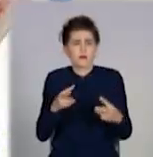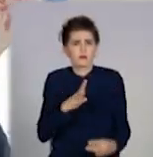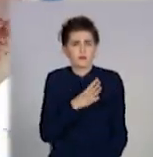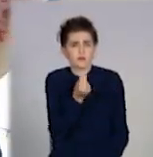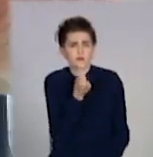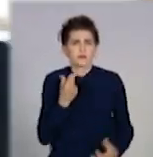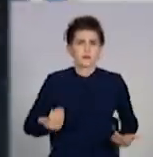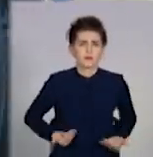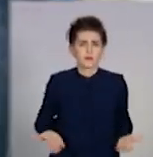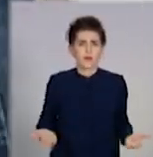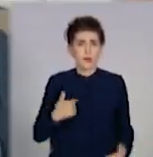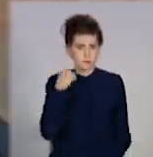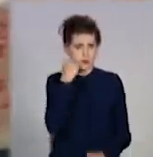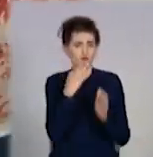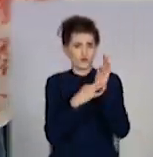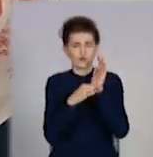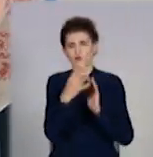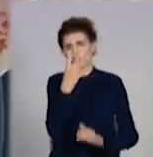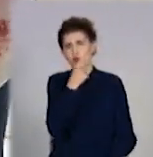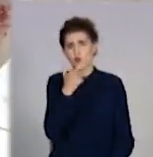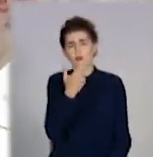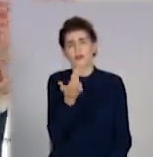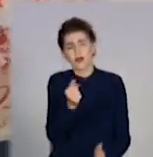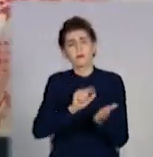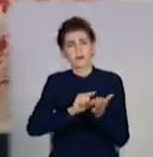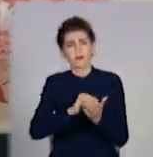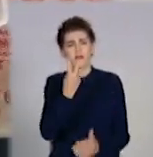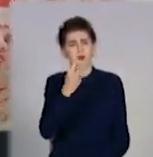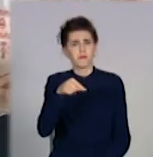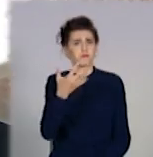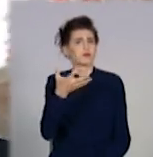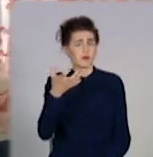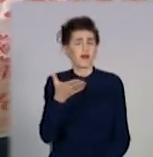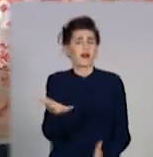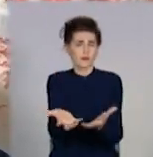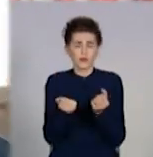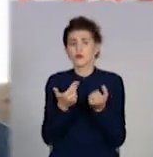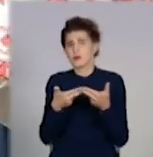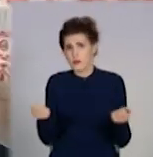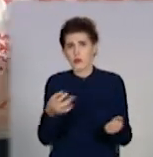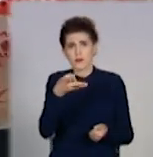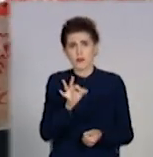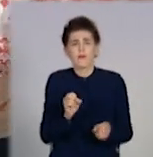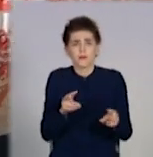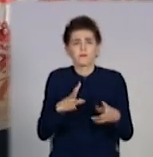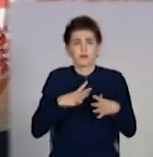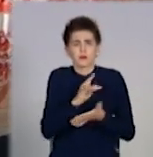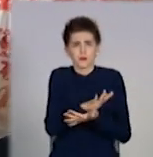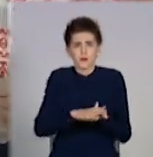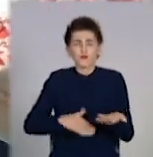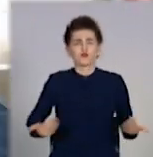Бабушка 84 роки, ну так, хоч пенсію, там 2,5 тисячі отримують. Кушати треба, кому слуги Як хочете, так і живете.